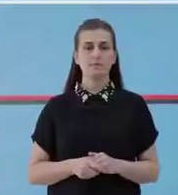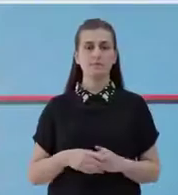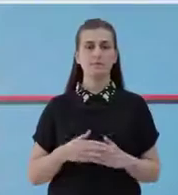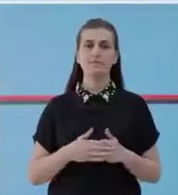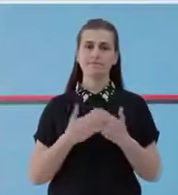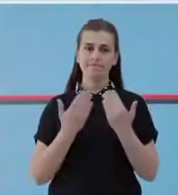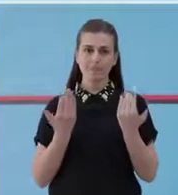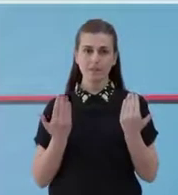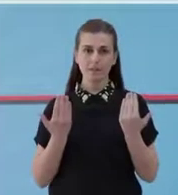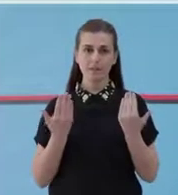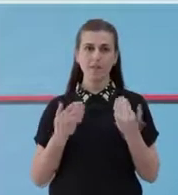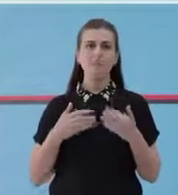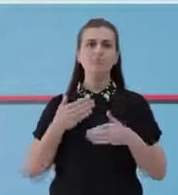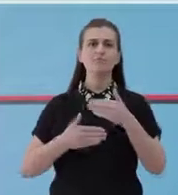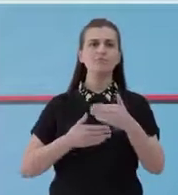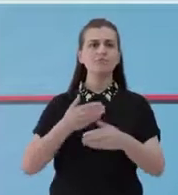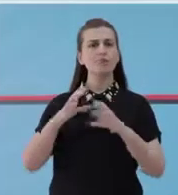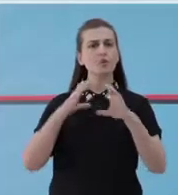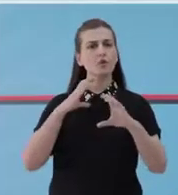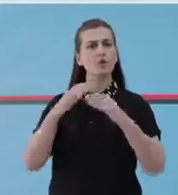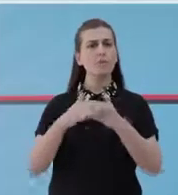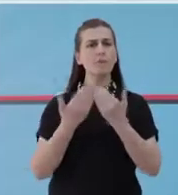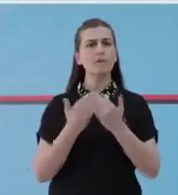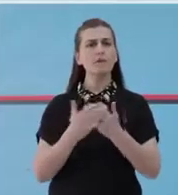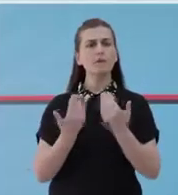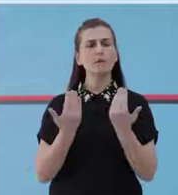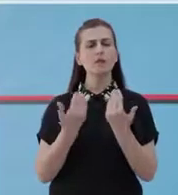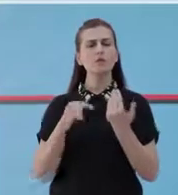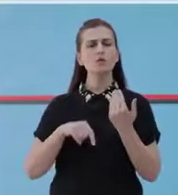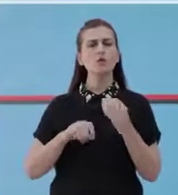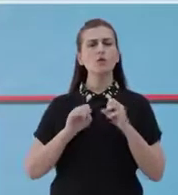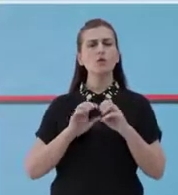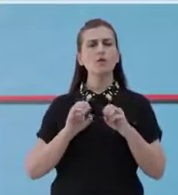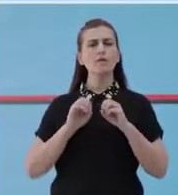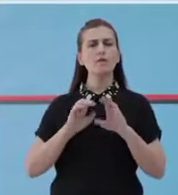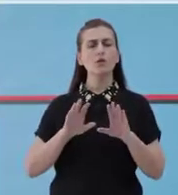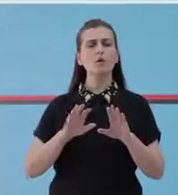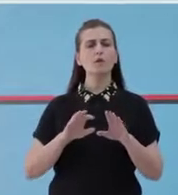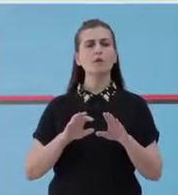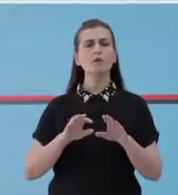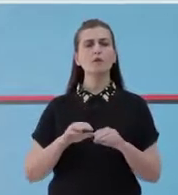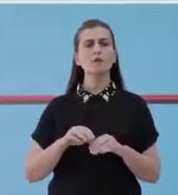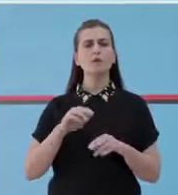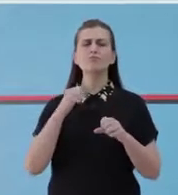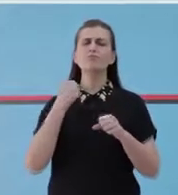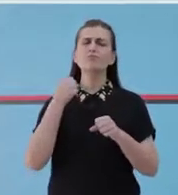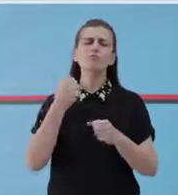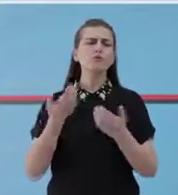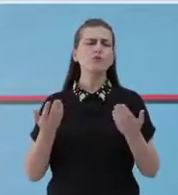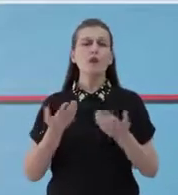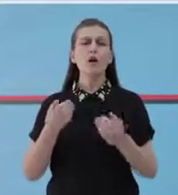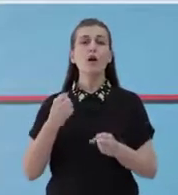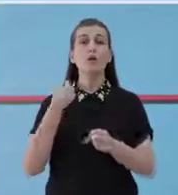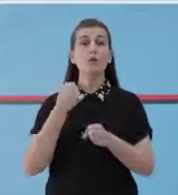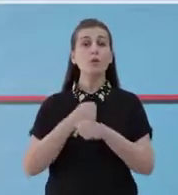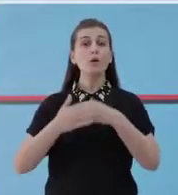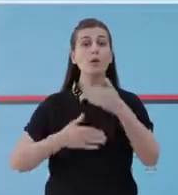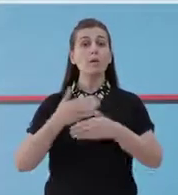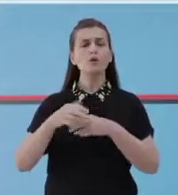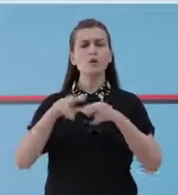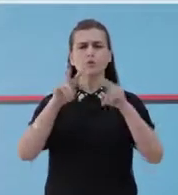Mirë dita, në vijim të komunikimit përdiqëm, ju bëjmë me dje se vazhdojnë puna në teren për